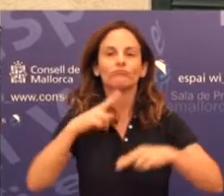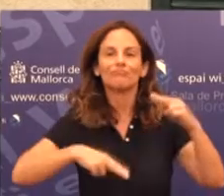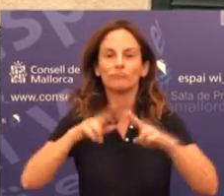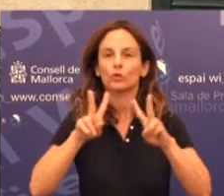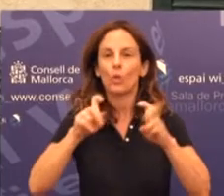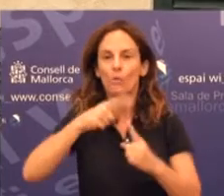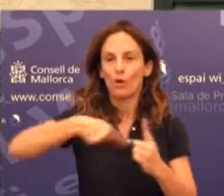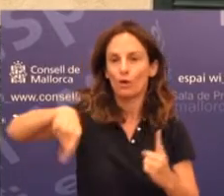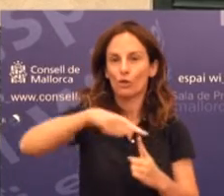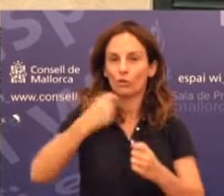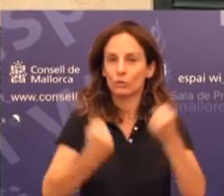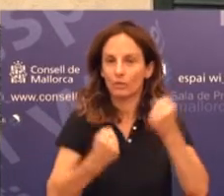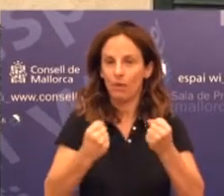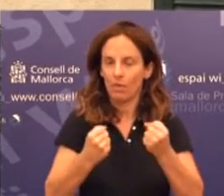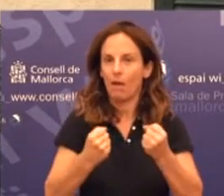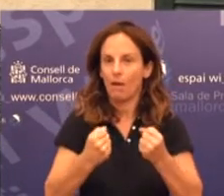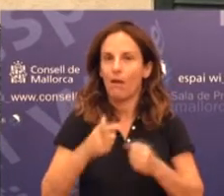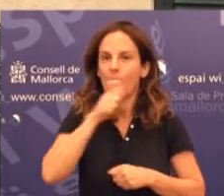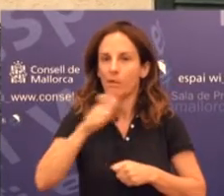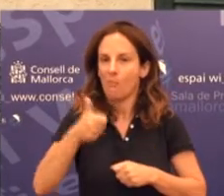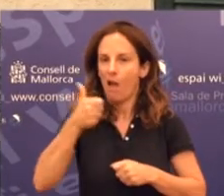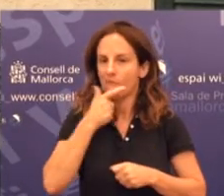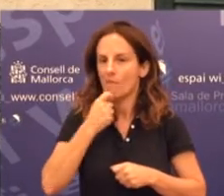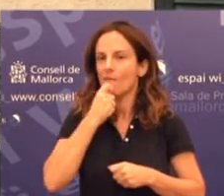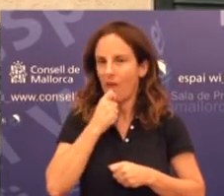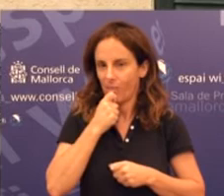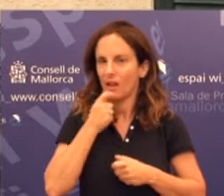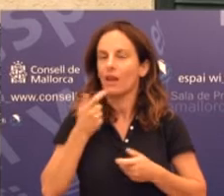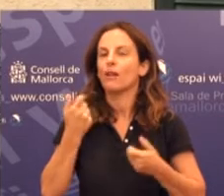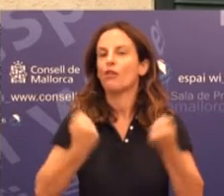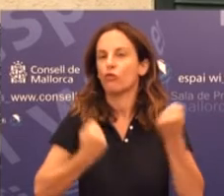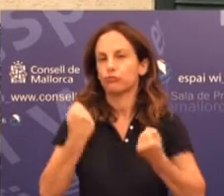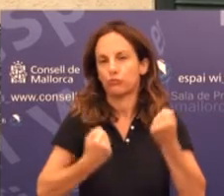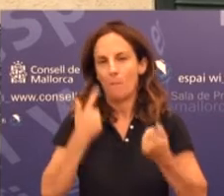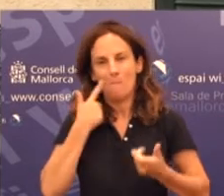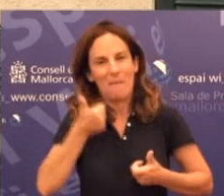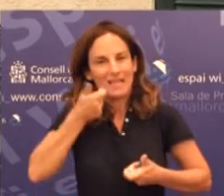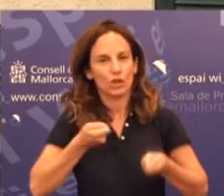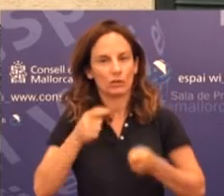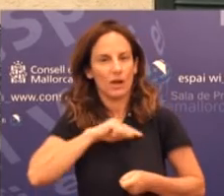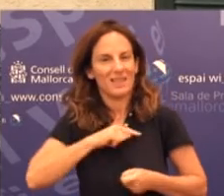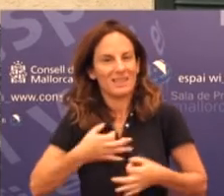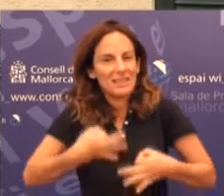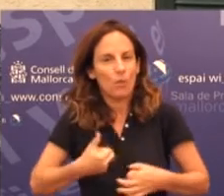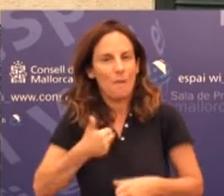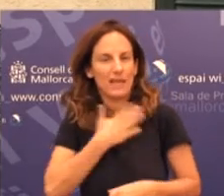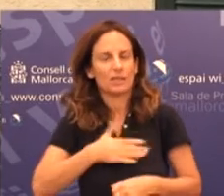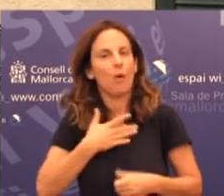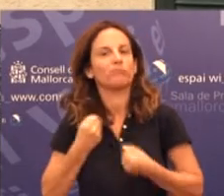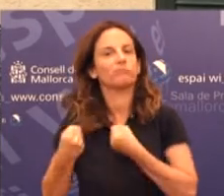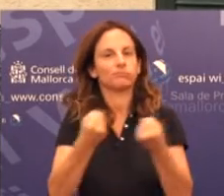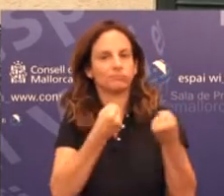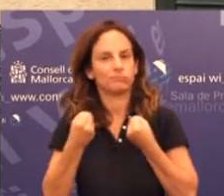una rotonda i això ajudarà que la gent vagi més amb bones i que serà molt més segur i més còmode